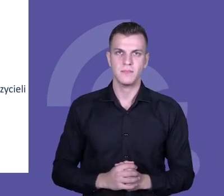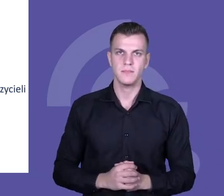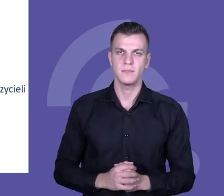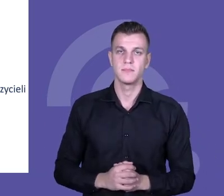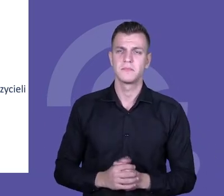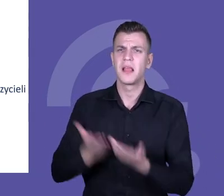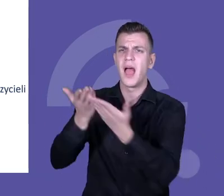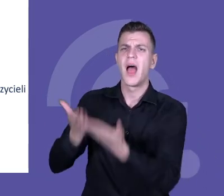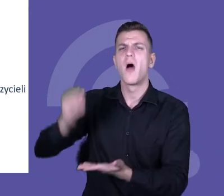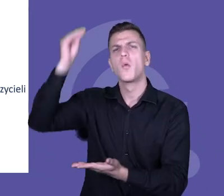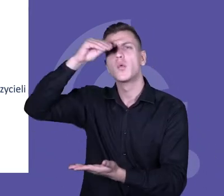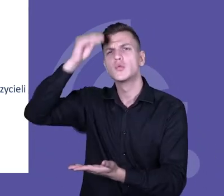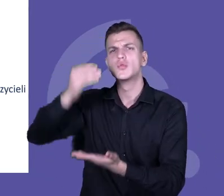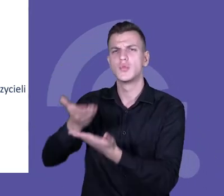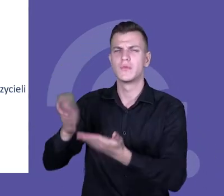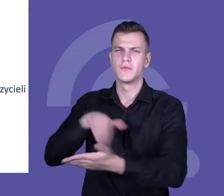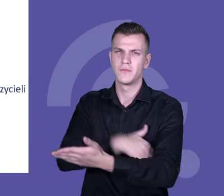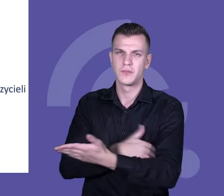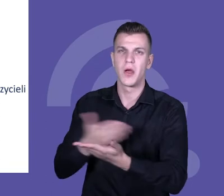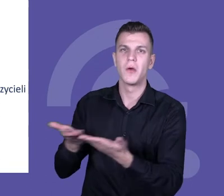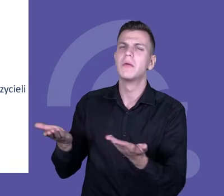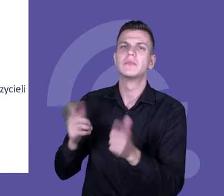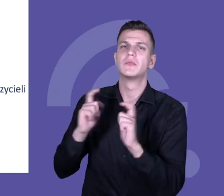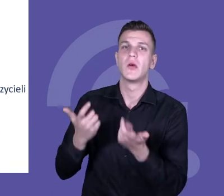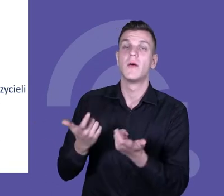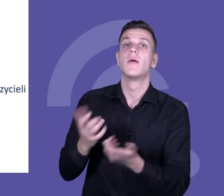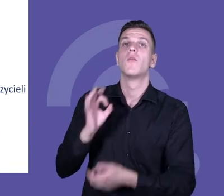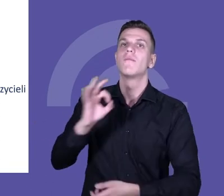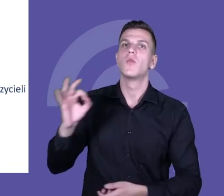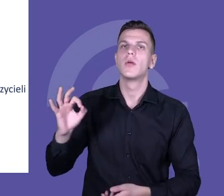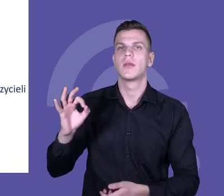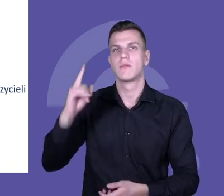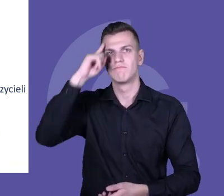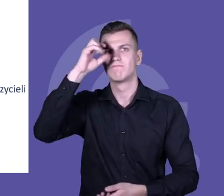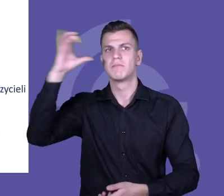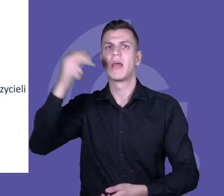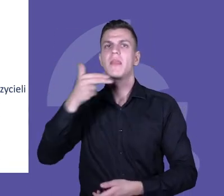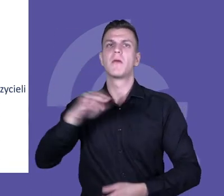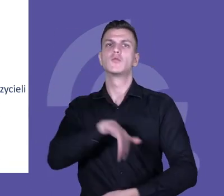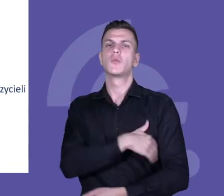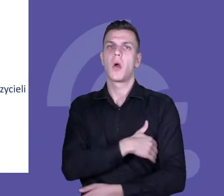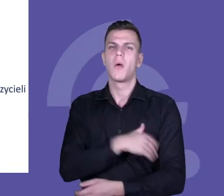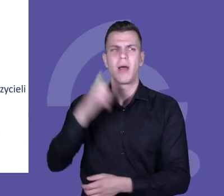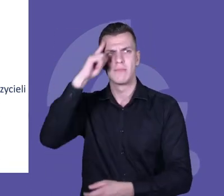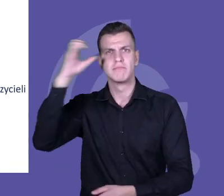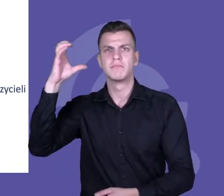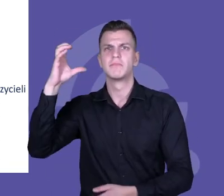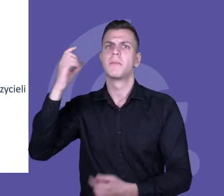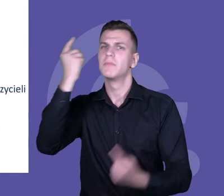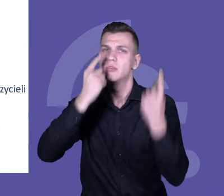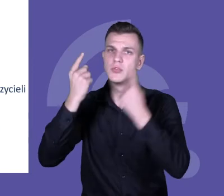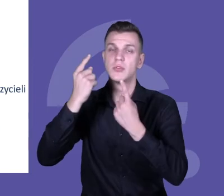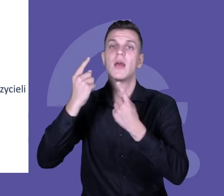zależało nam również, jeżeli chodzi o uczniów, o poprawienie ich doświadczenia szkolnego na tym, żeby